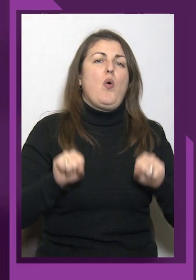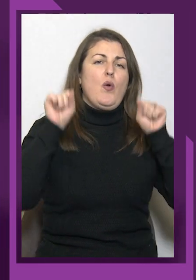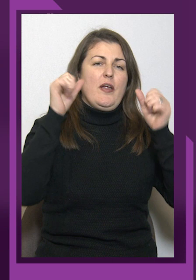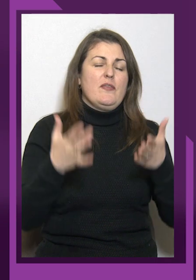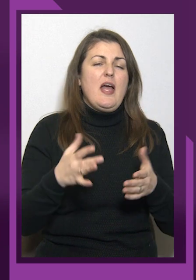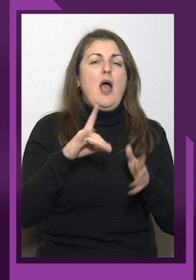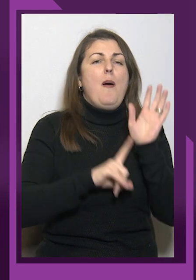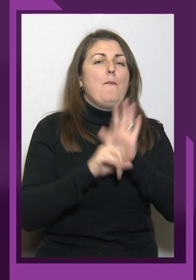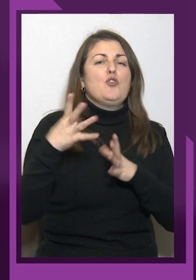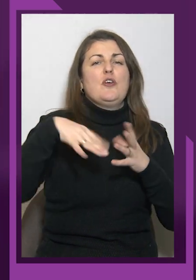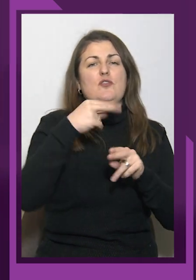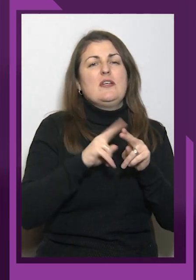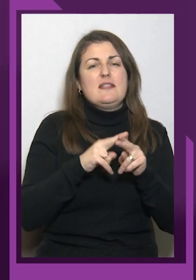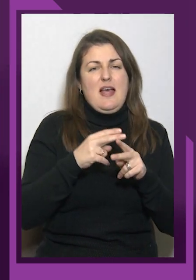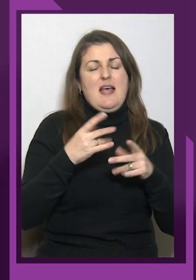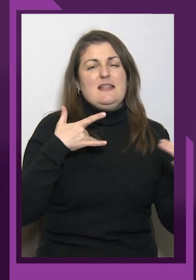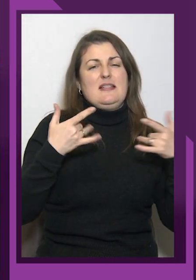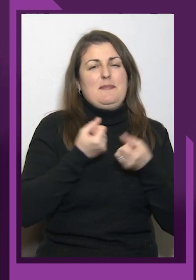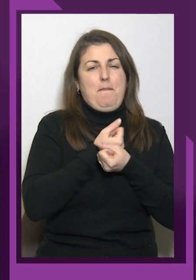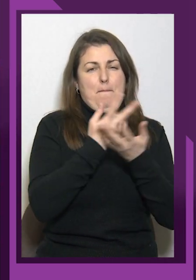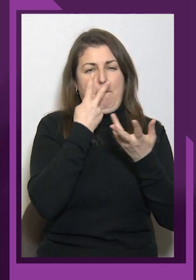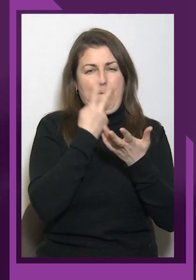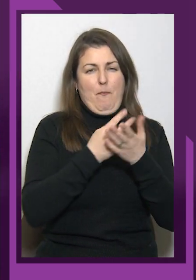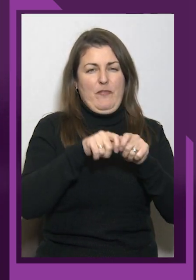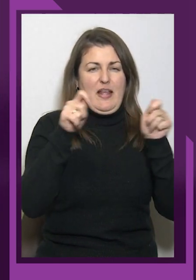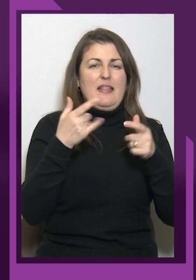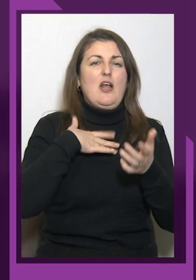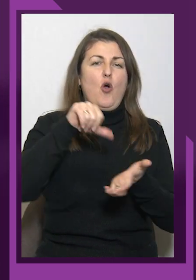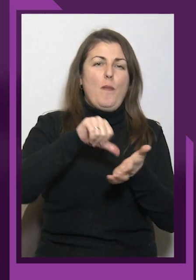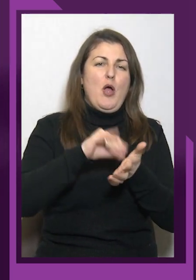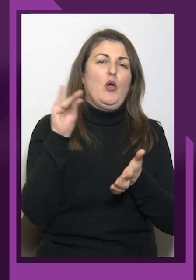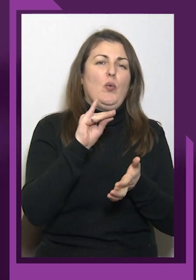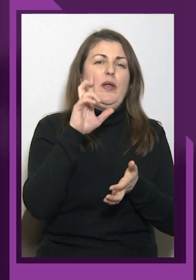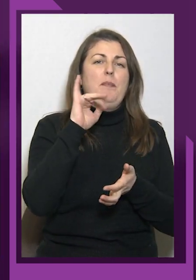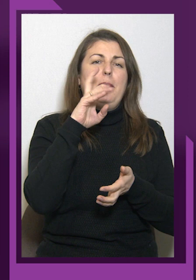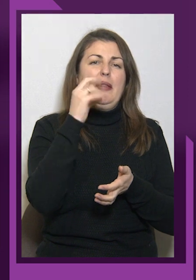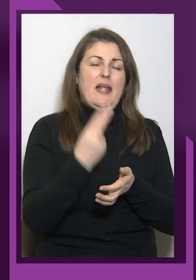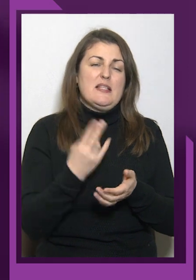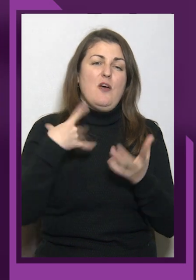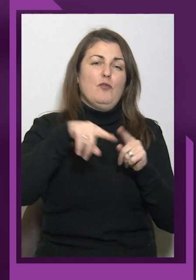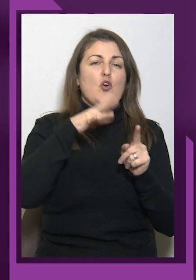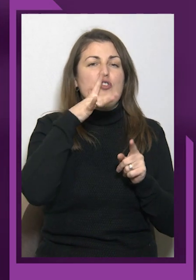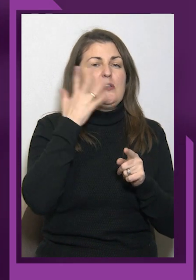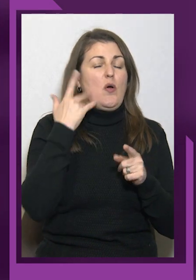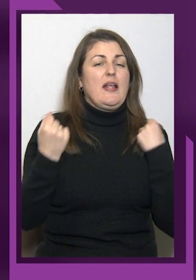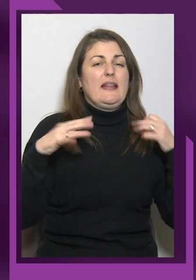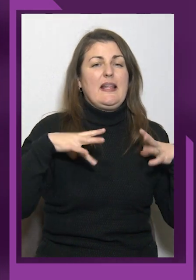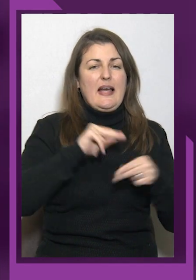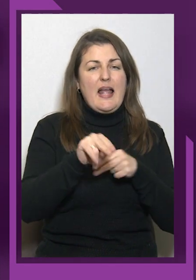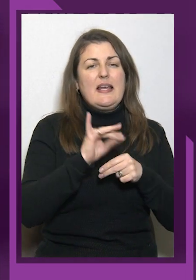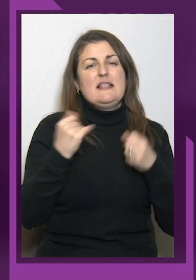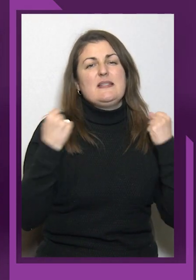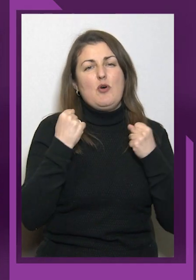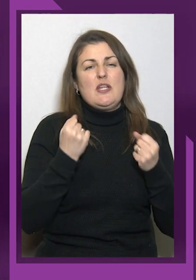Почалося все з церемонії відкриття, де нашу команду представляв Юрій Бабинець, в той час, коли тренери і спортсмени